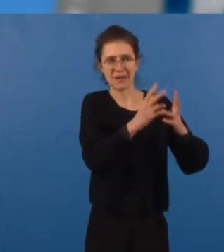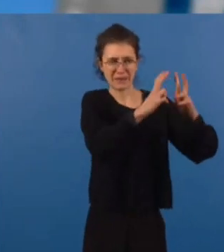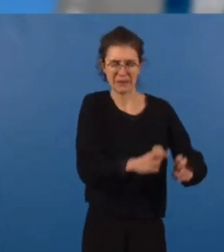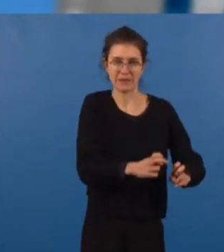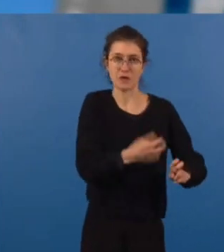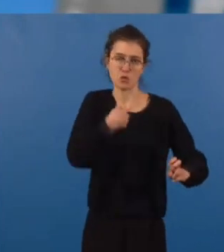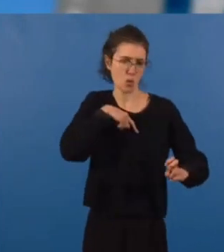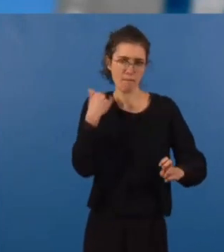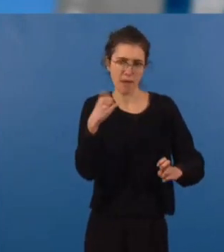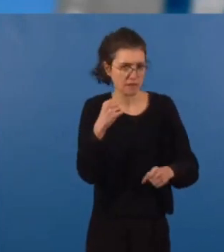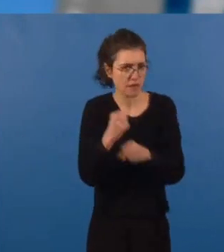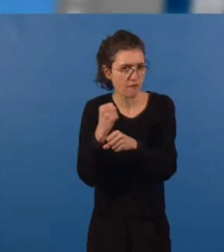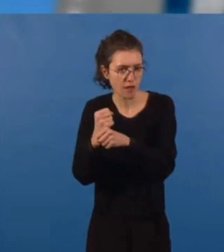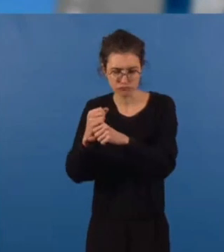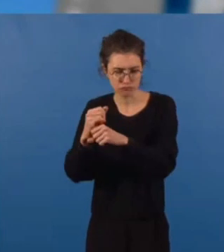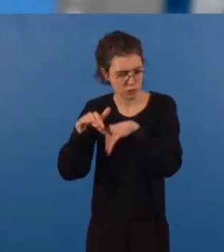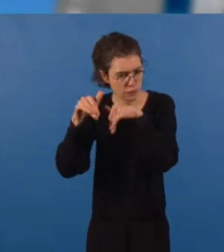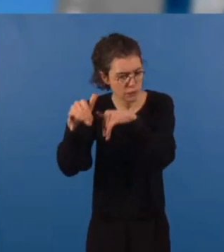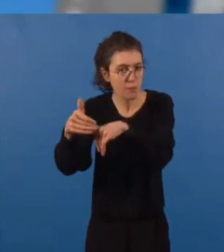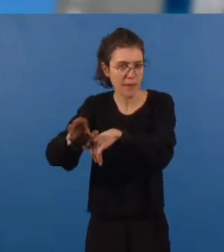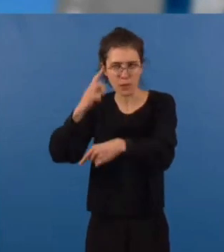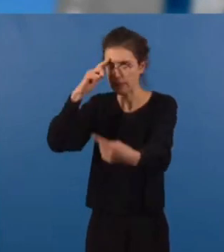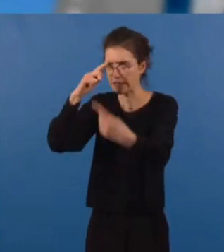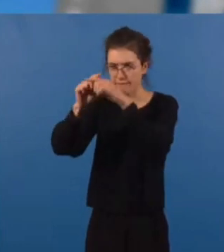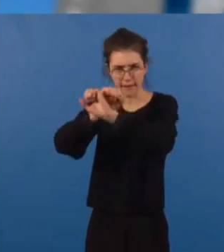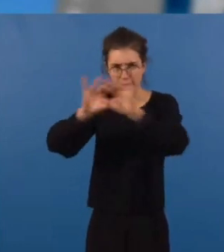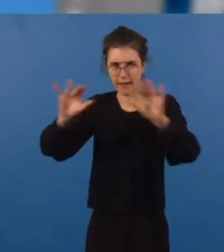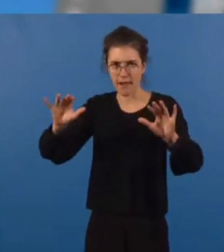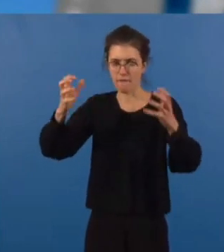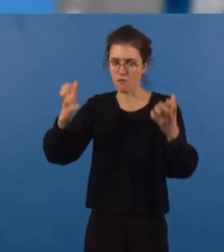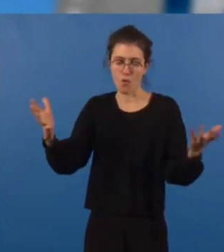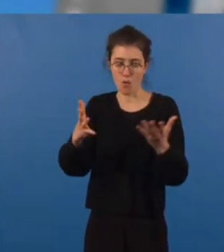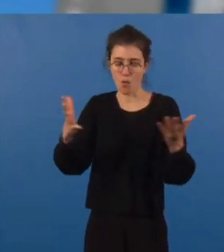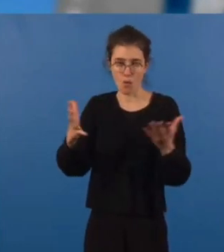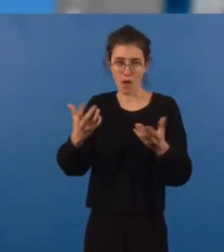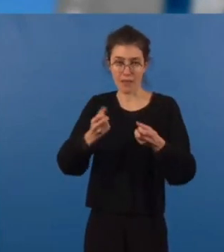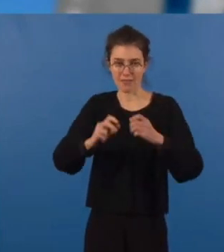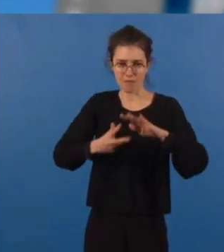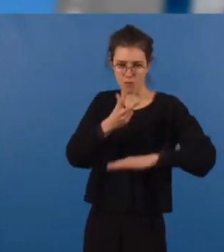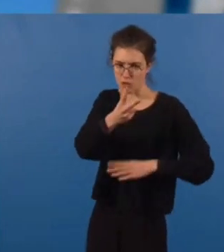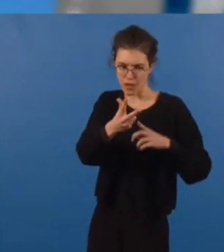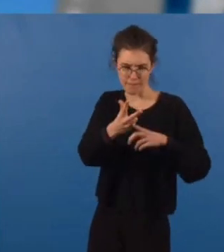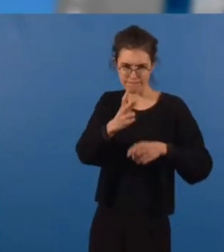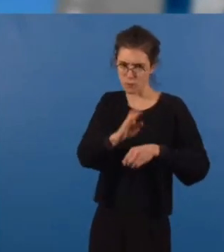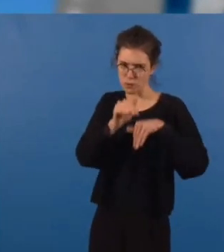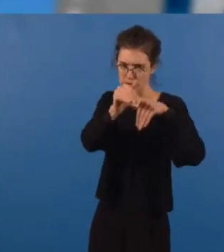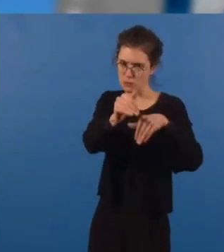notre but est clair, continuer à concrétiser le développement durable et solidaire de la métropole. Je vous remercie de votre